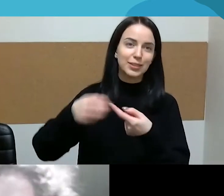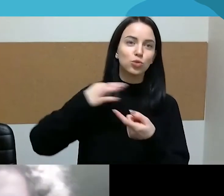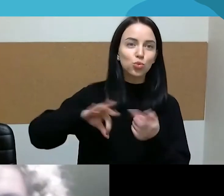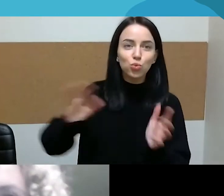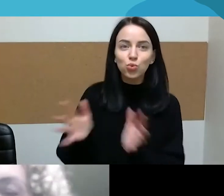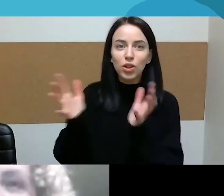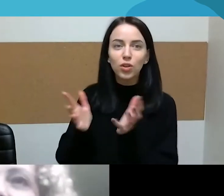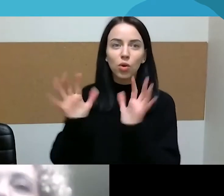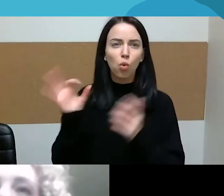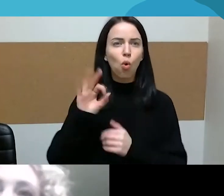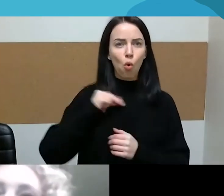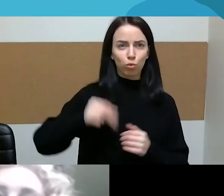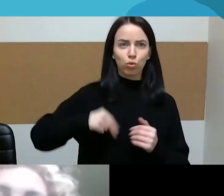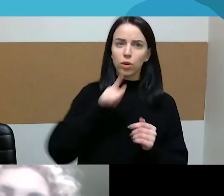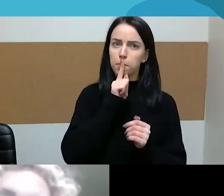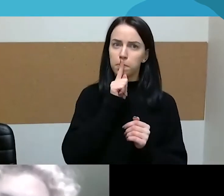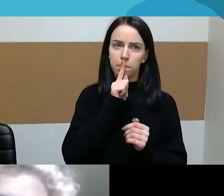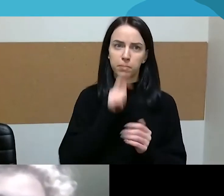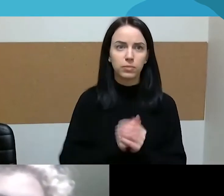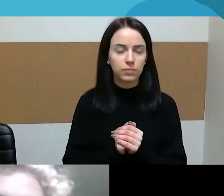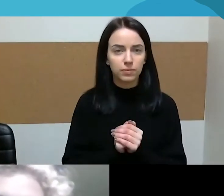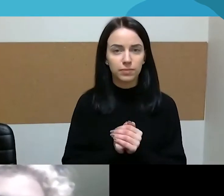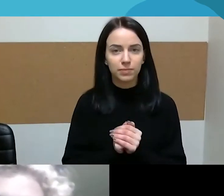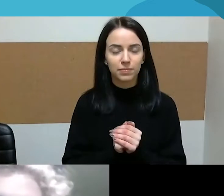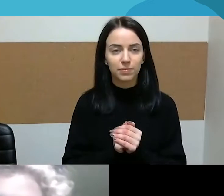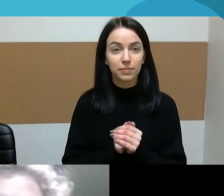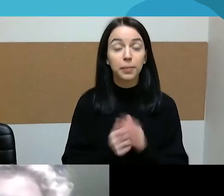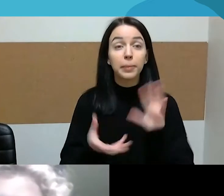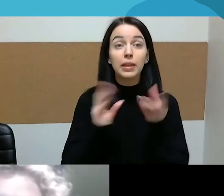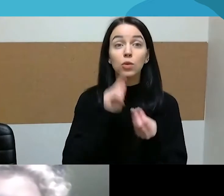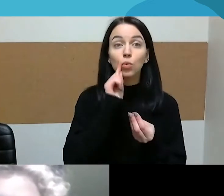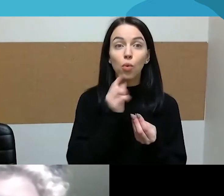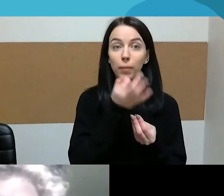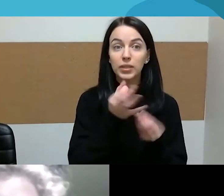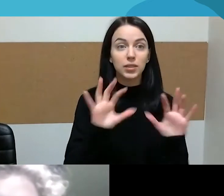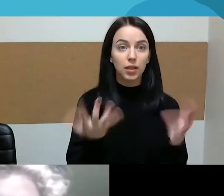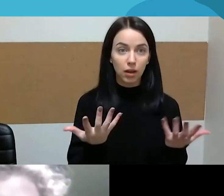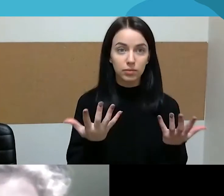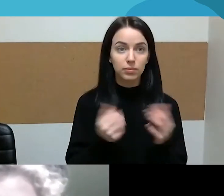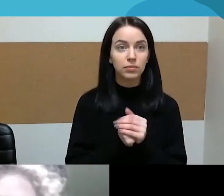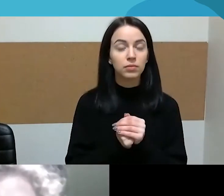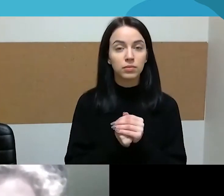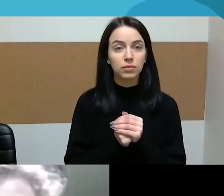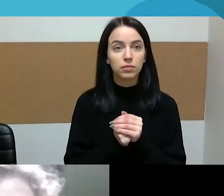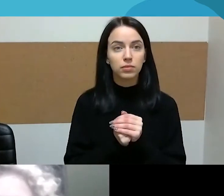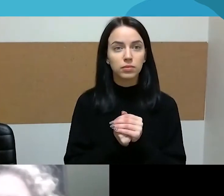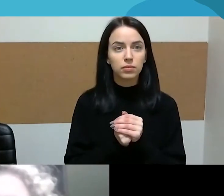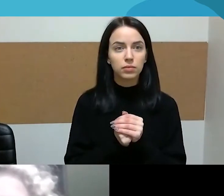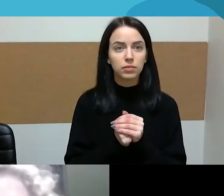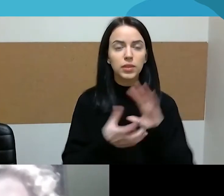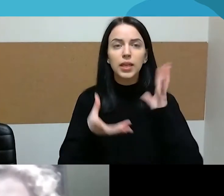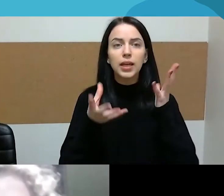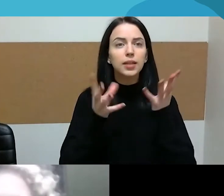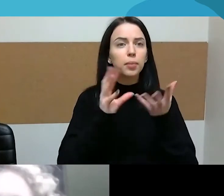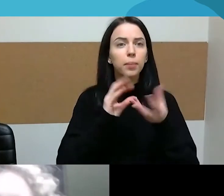kažkaip apie dukrą nešnekama. Bet linko aš vedu, kad pačioje sampratoje tas toks įsitraukimas, emocinis,